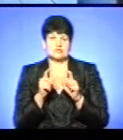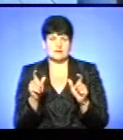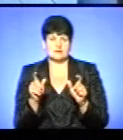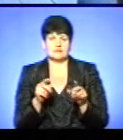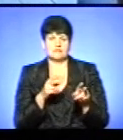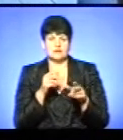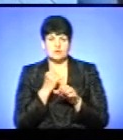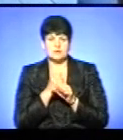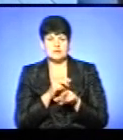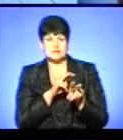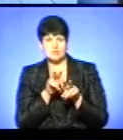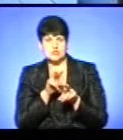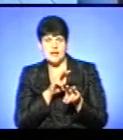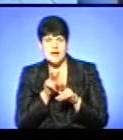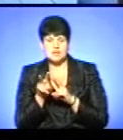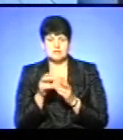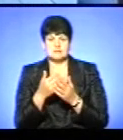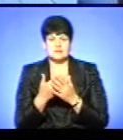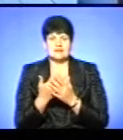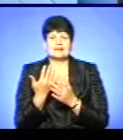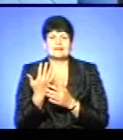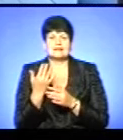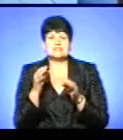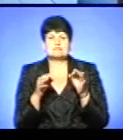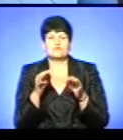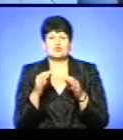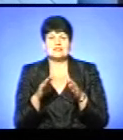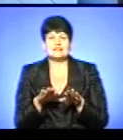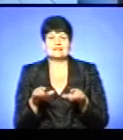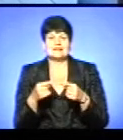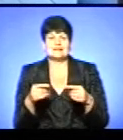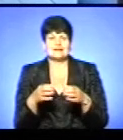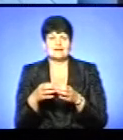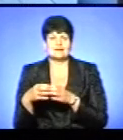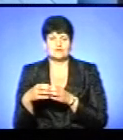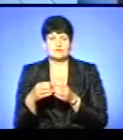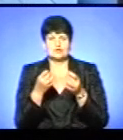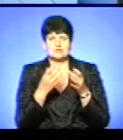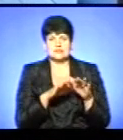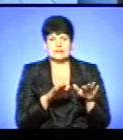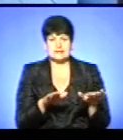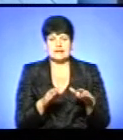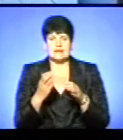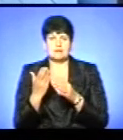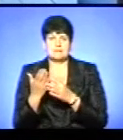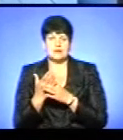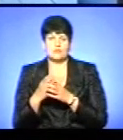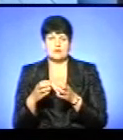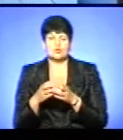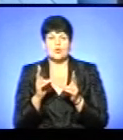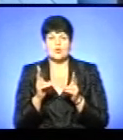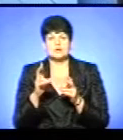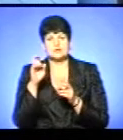спостереження чи можливу статистику кількість співвідношення дітей різних категорій, скажімо, звичайних дітей, дітей пільгових категорій в